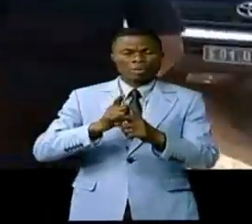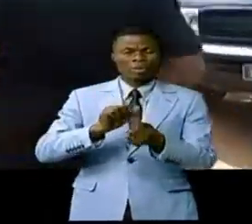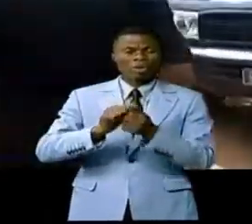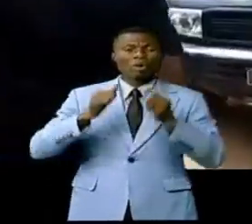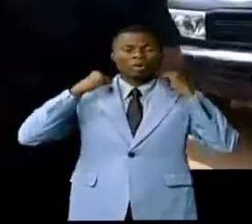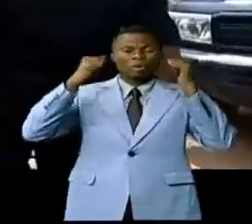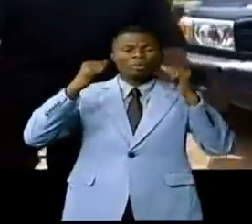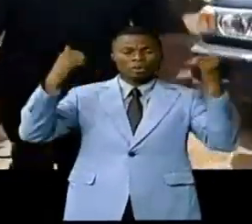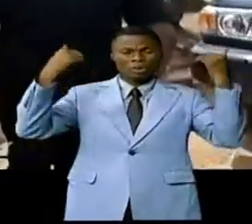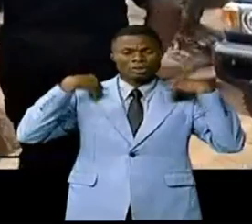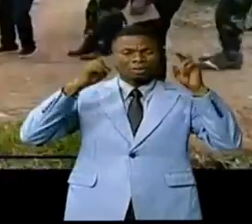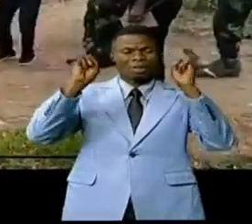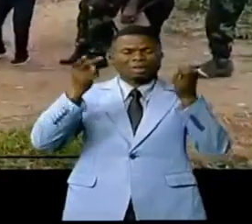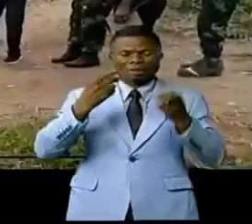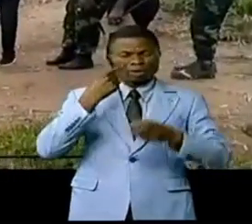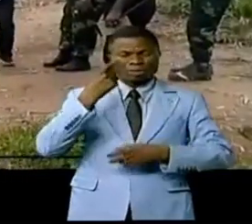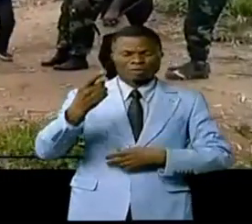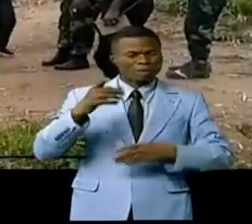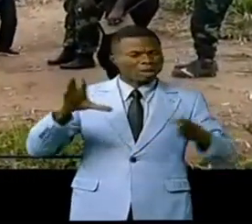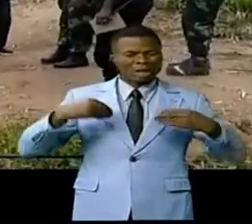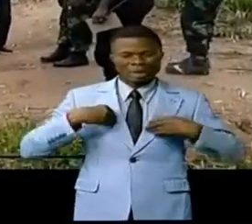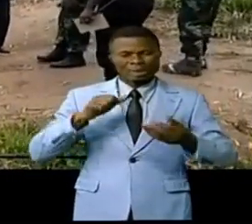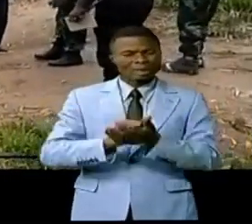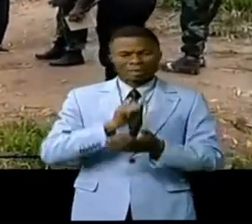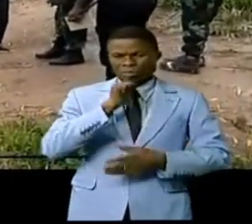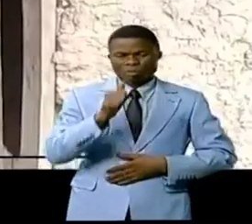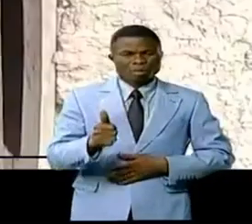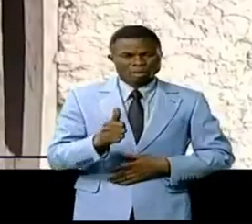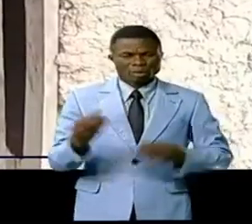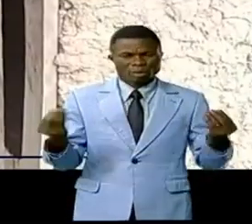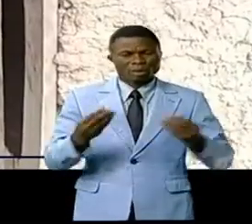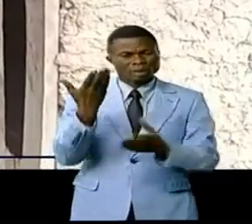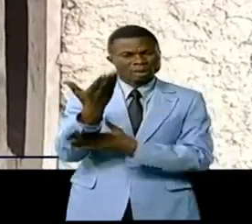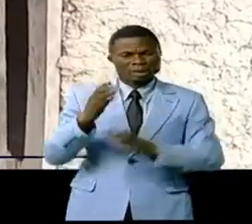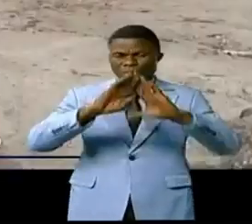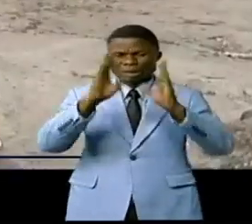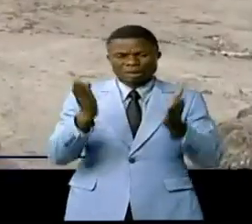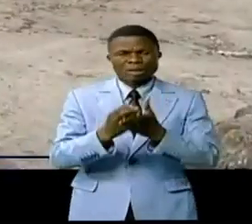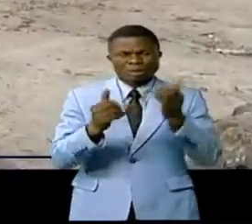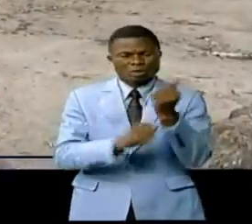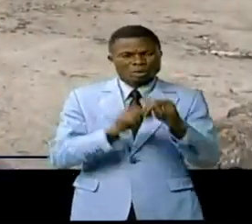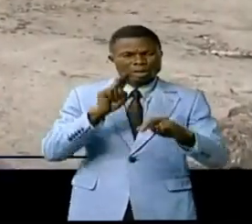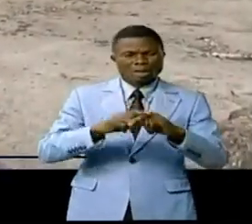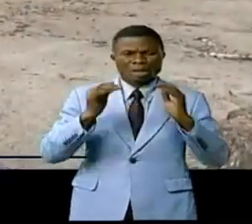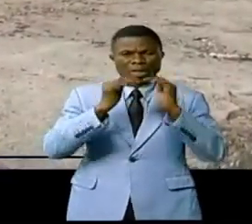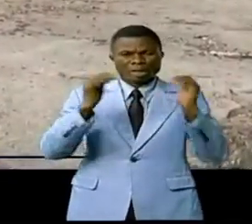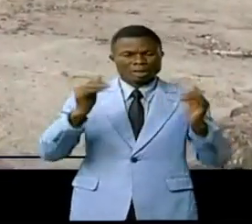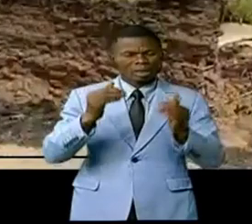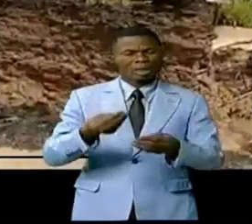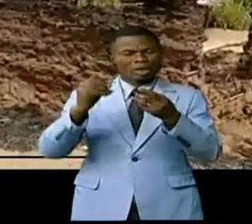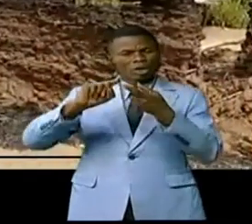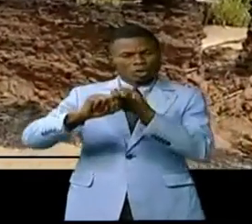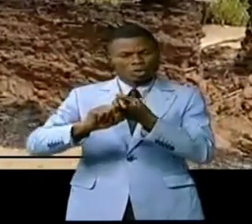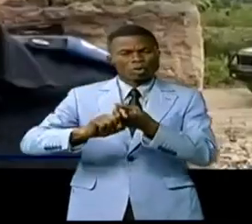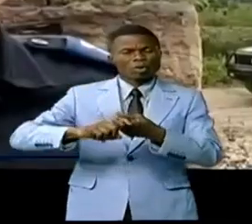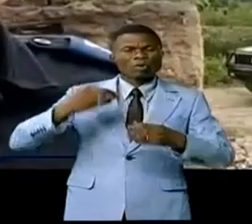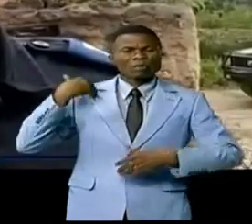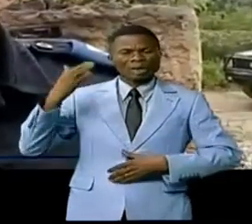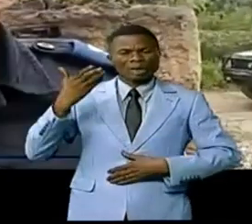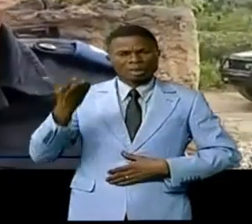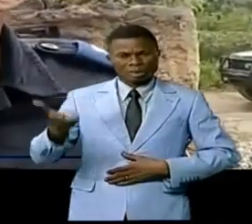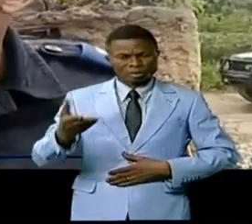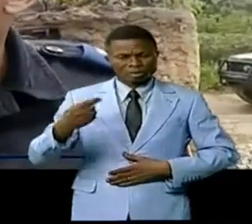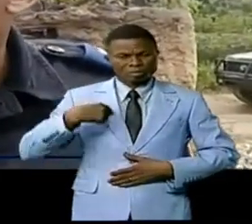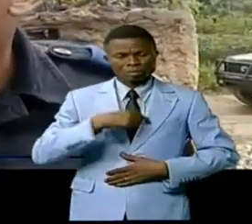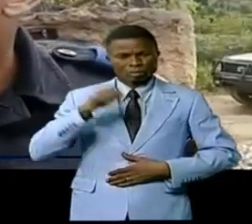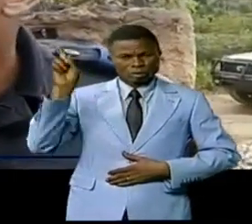que l'autorité urbaine qualifie d'inacceptable. Ainsi, il appelle sa population au calme et de faire confiance à la justice. Nous sommes